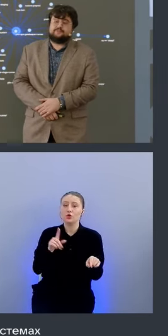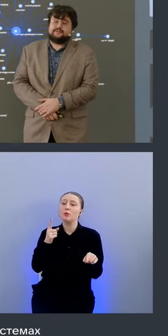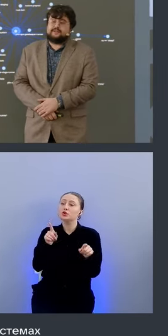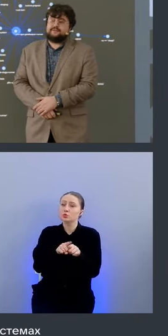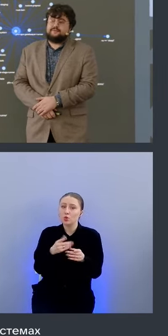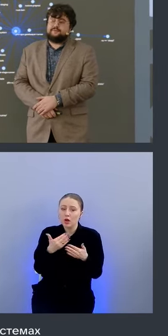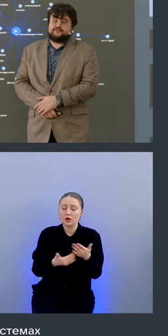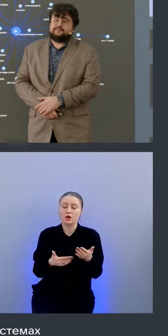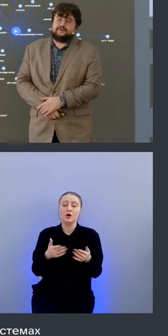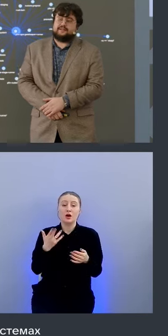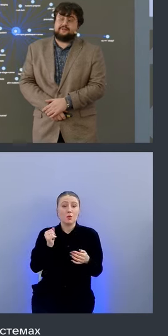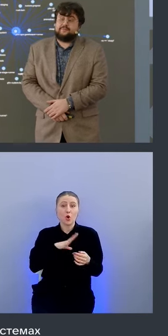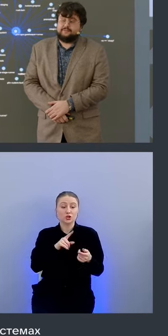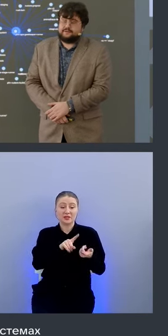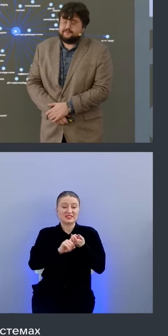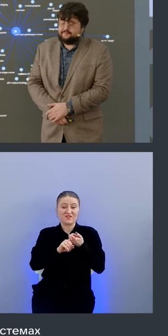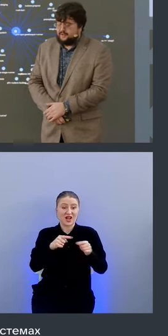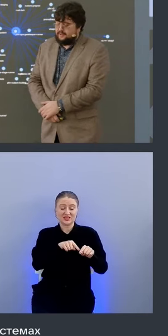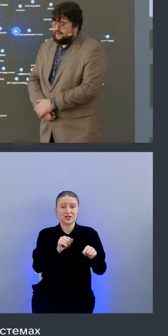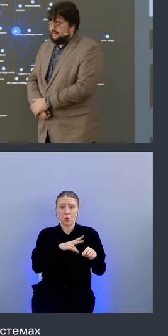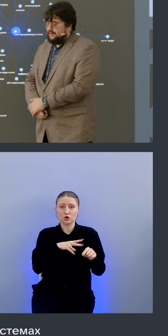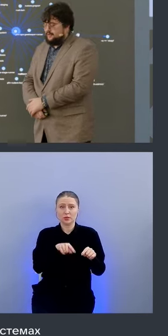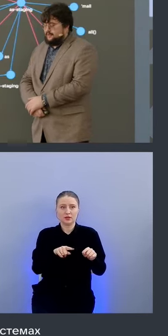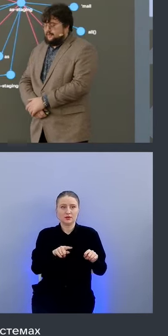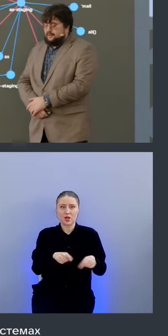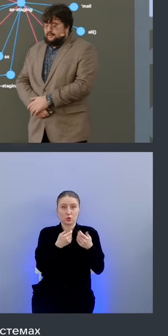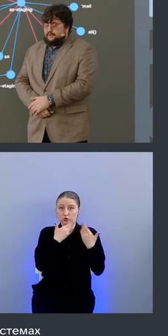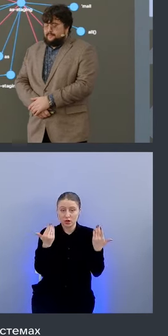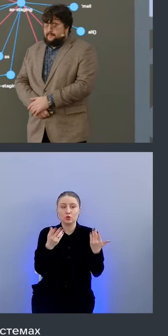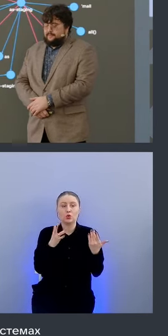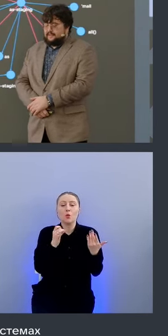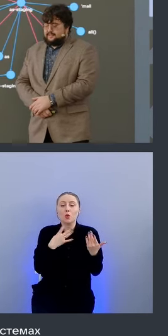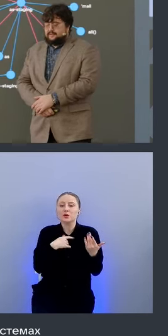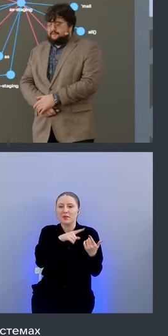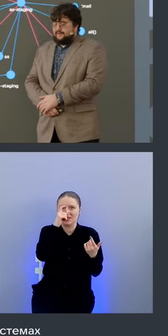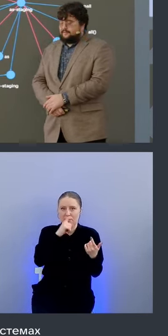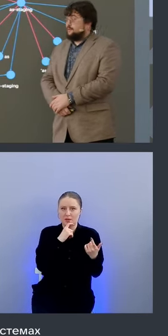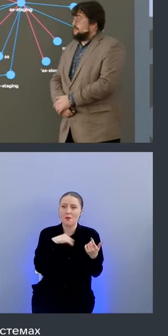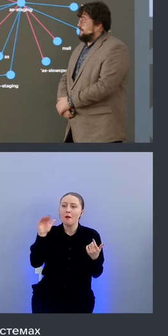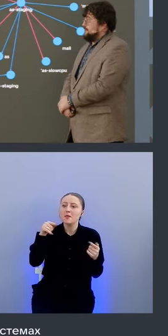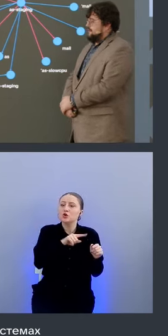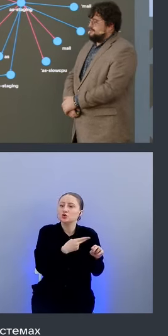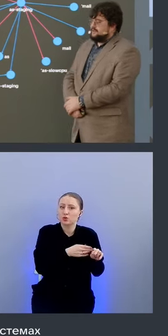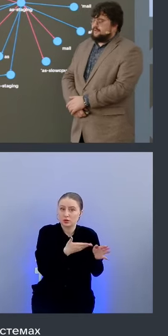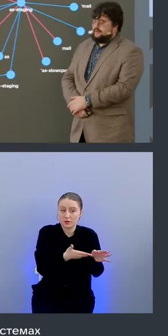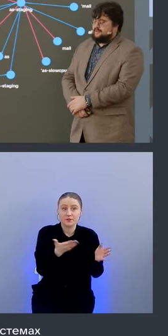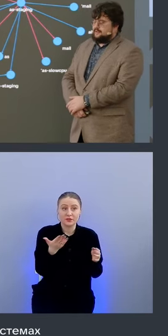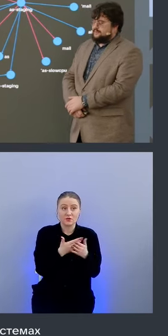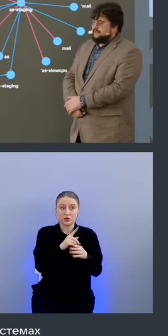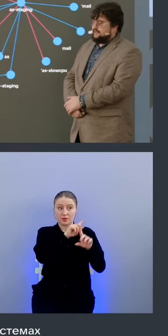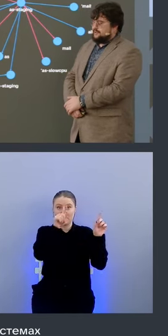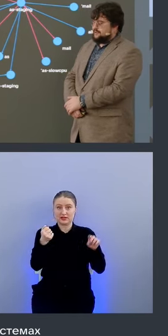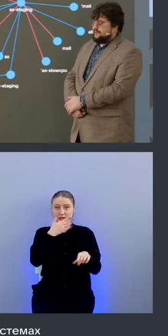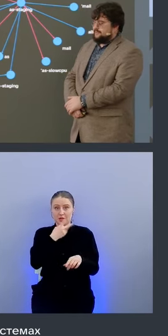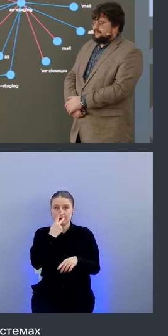может быть это легитимном просто мы пока не понимаем этого если мы здесь вот на этом скрин на